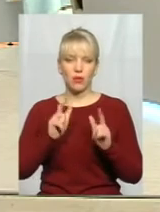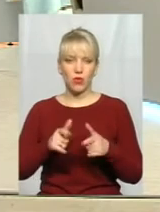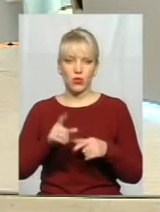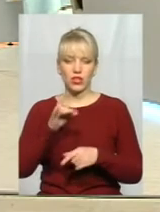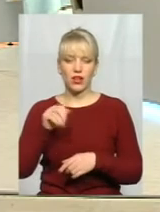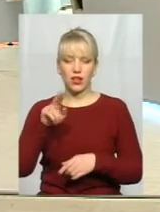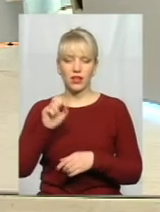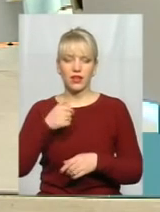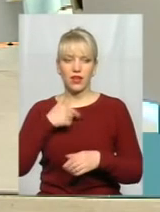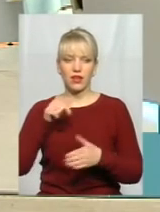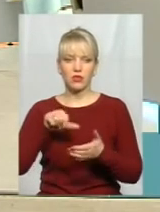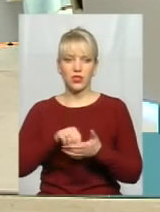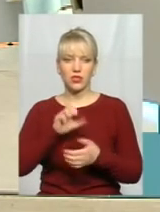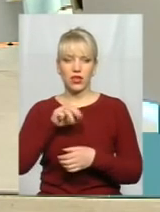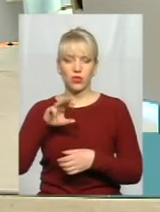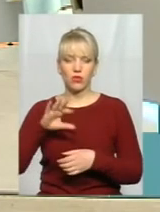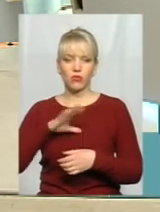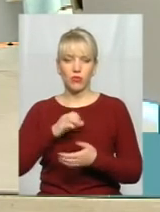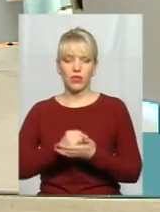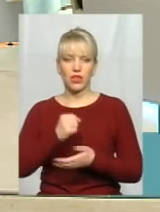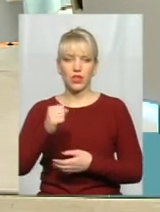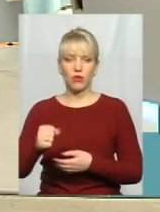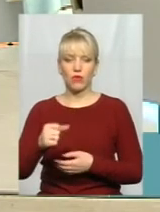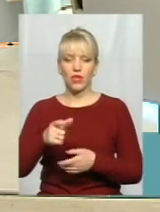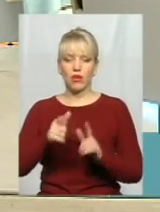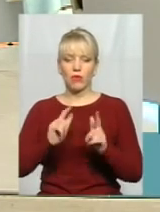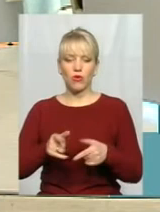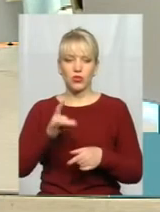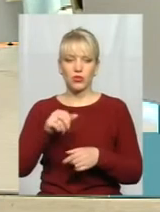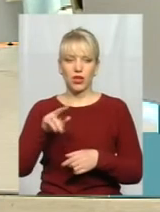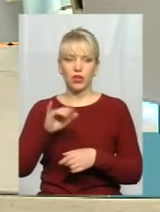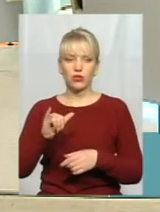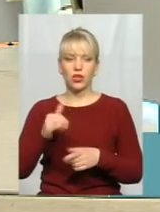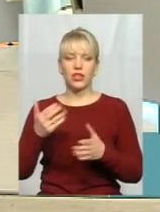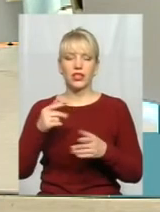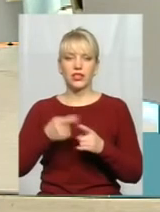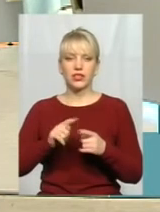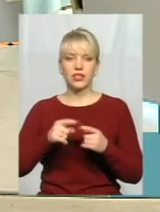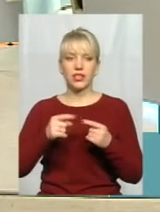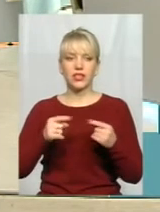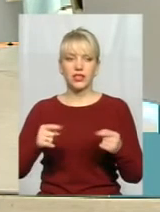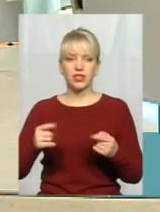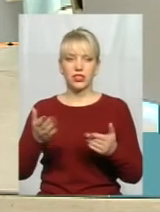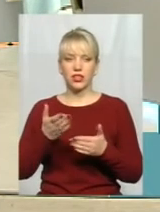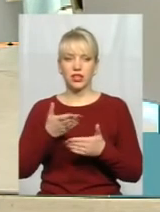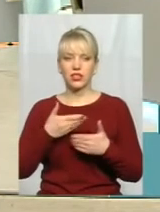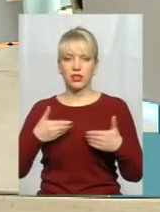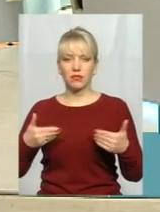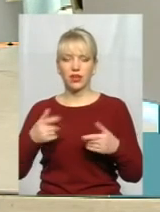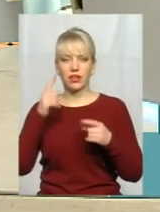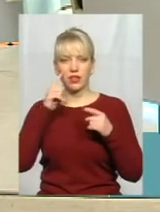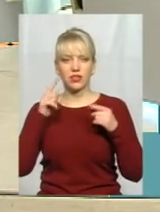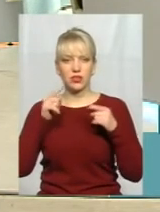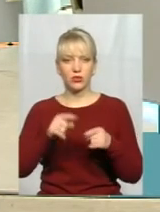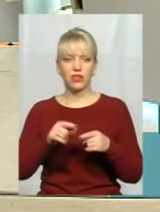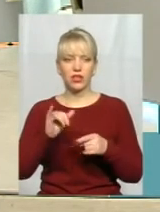я, як учасник ГТО, був делегований в погоджувальну раду, і ті речі, які, скажімо, ми акцентували